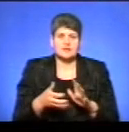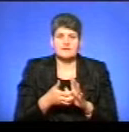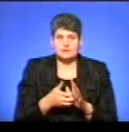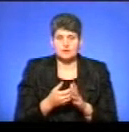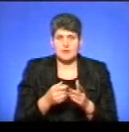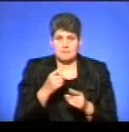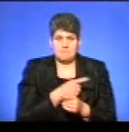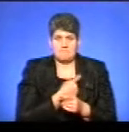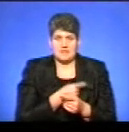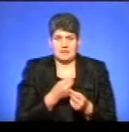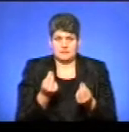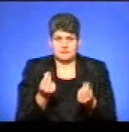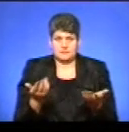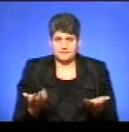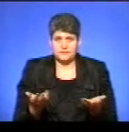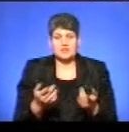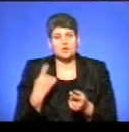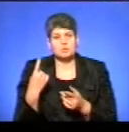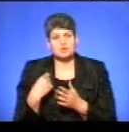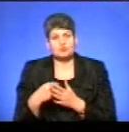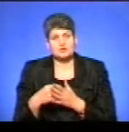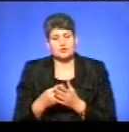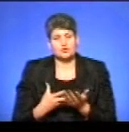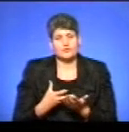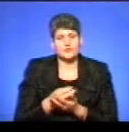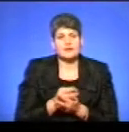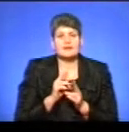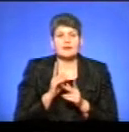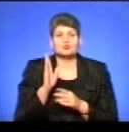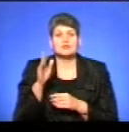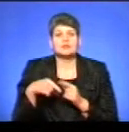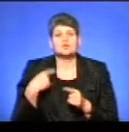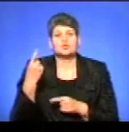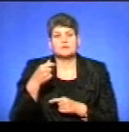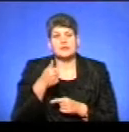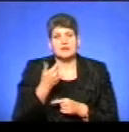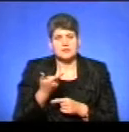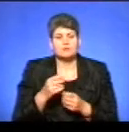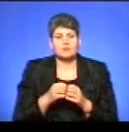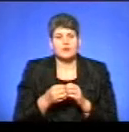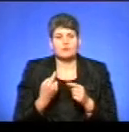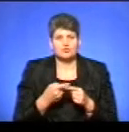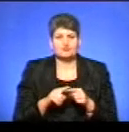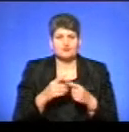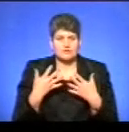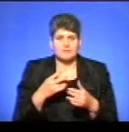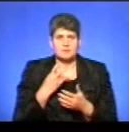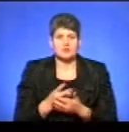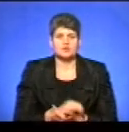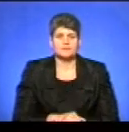медичної субвенції? І чи з обласного бюджету дофінансовували, і як буде наступного року? Чи також вже цю проблему передбачили?